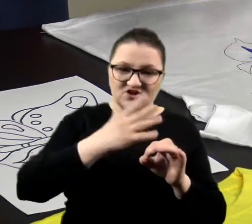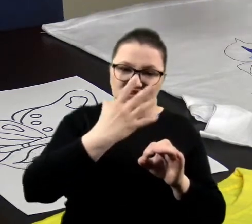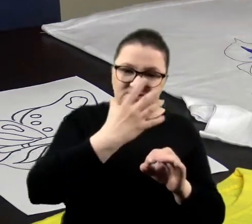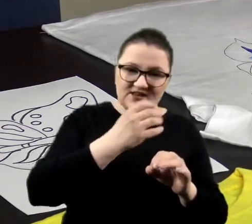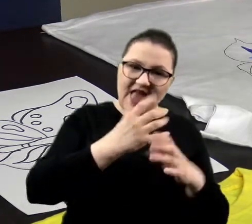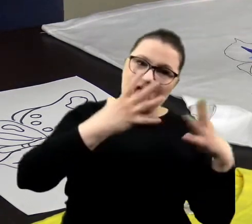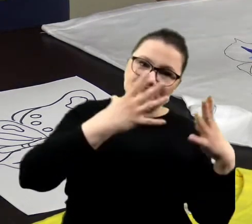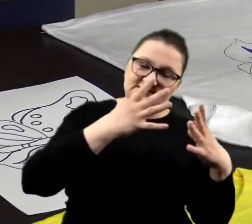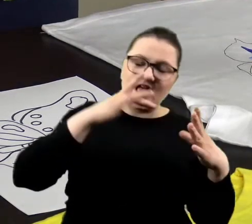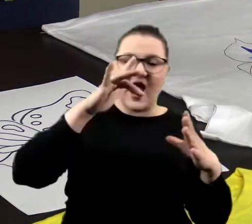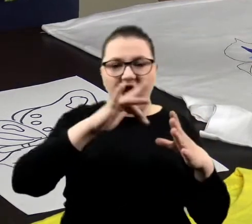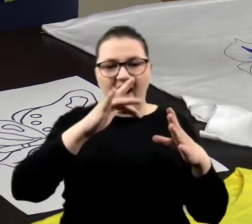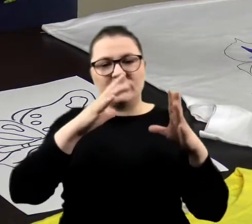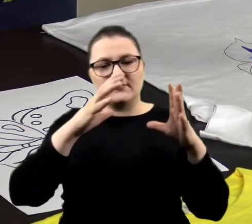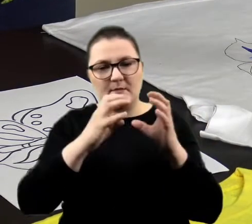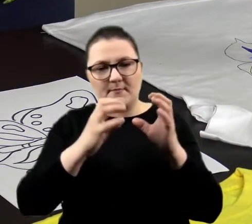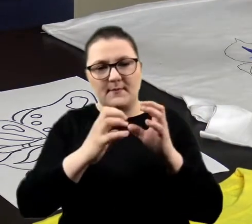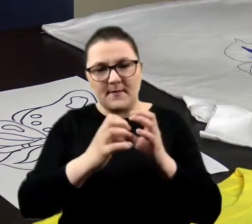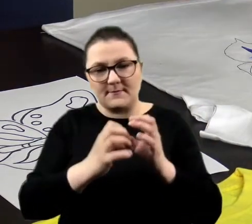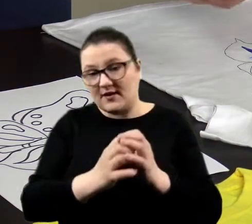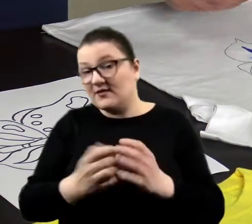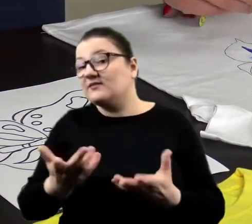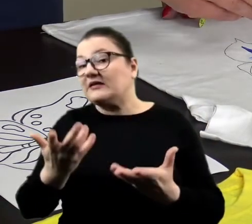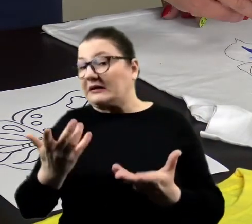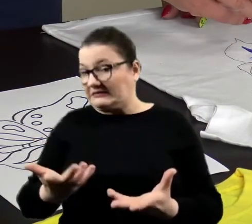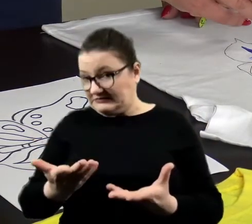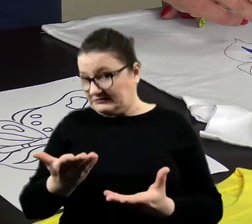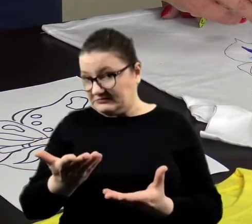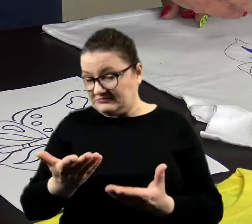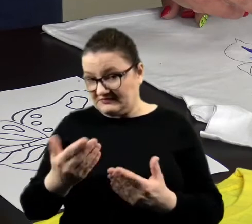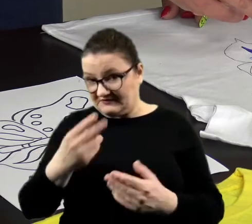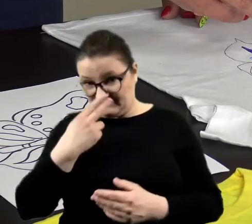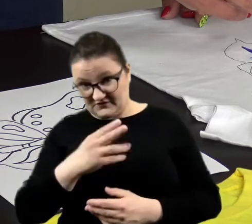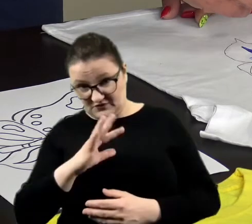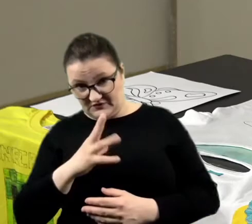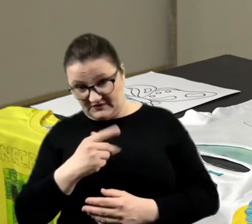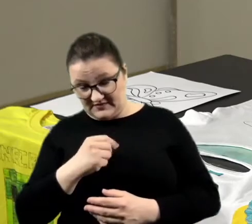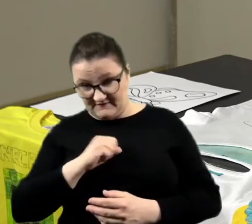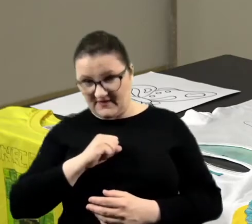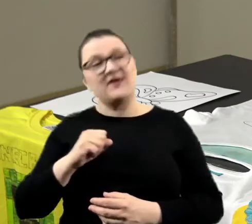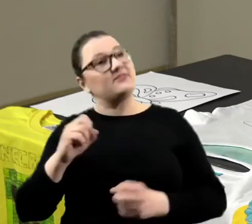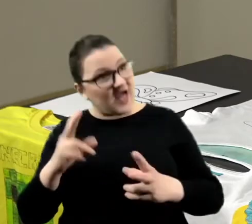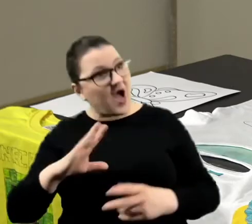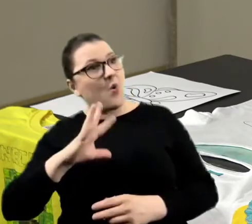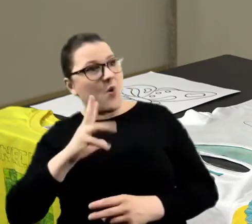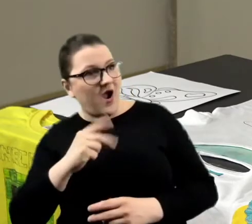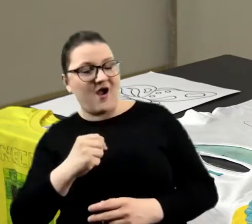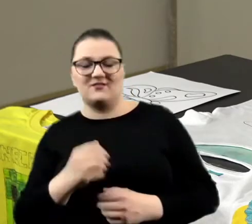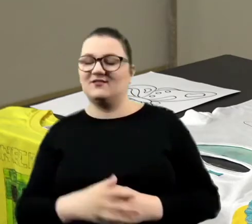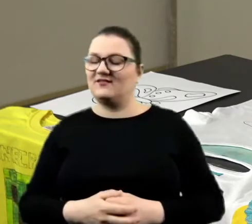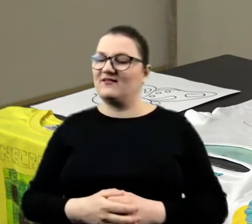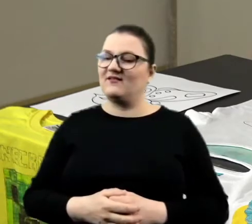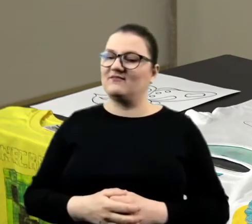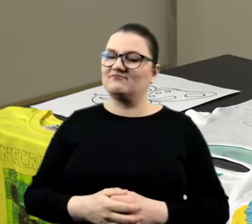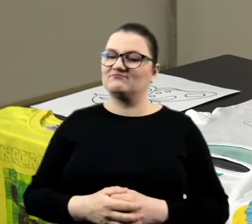jasny, a tutaj coraz ciemniejszy. Jak chylać się to widzi? Fajnie to wygląda? Tak. Zobacz, tak byśmy